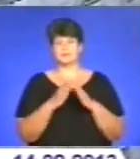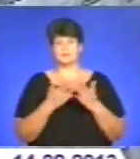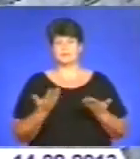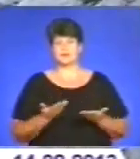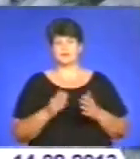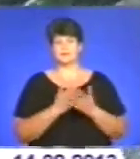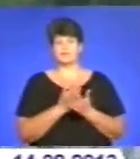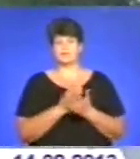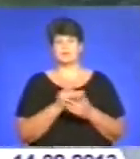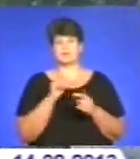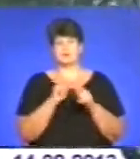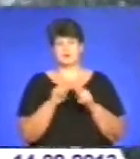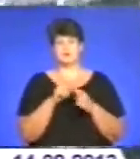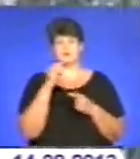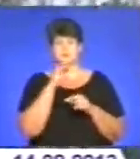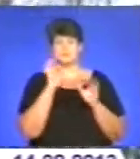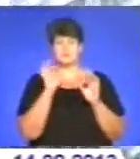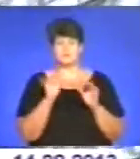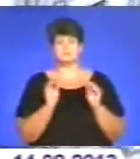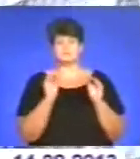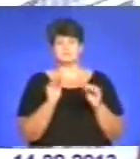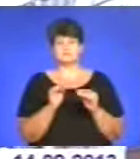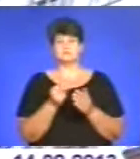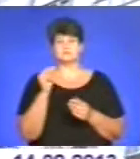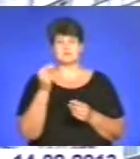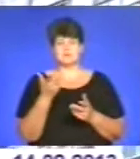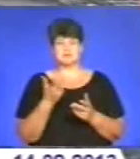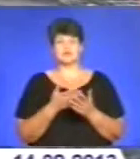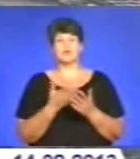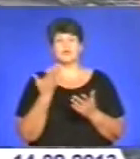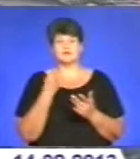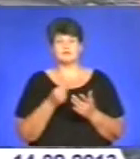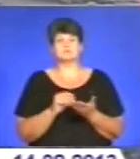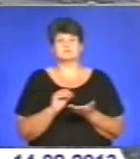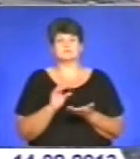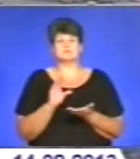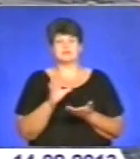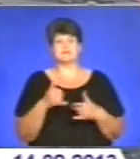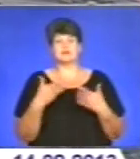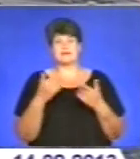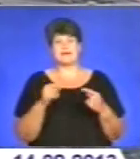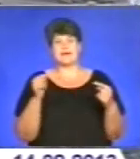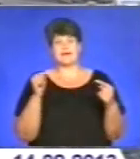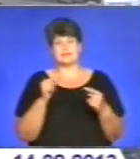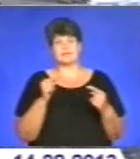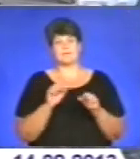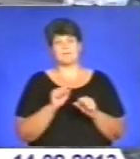економічну правильність встановлених тарифів. Коли розцінки завищені, звертаються до Антимонопольного комітету.